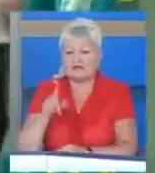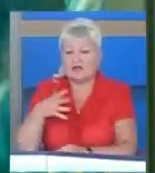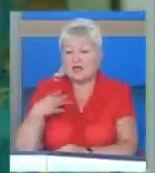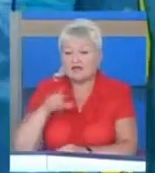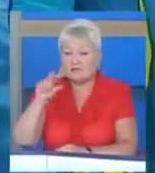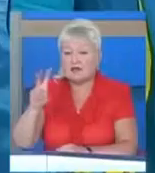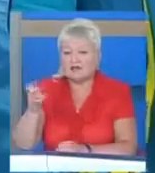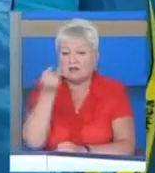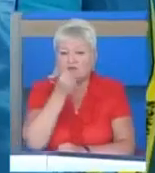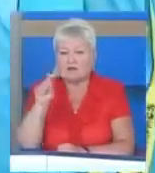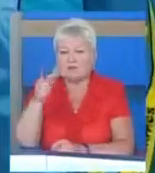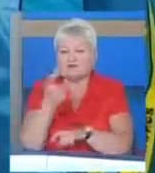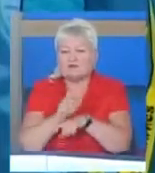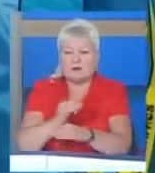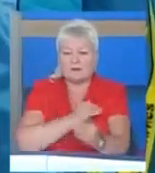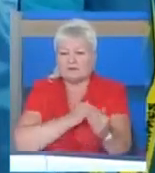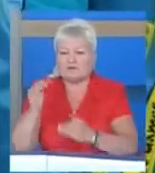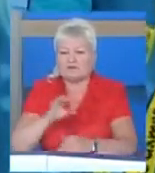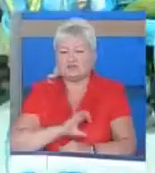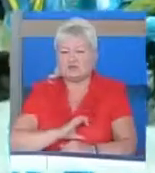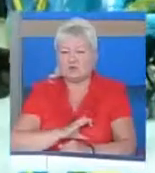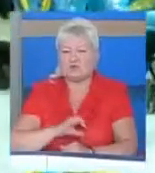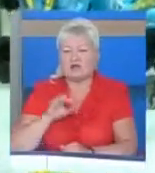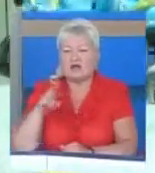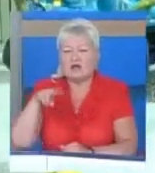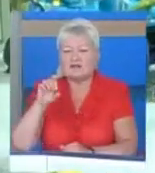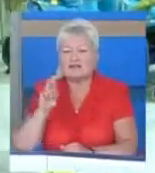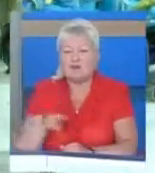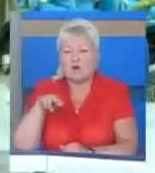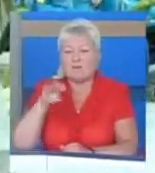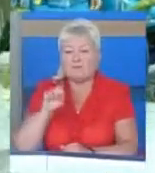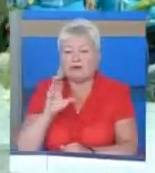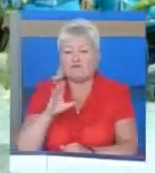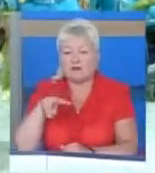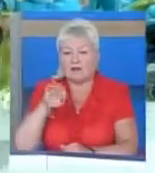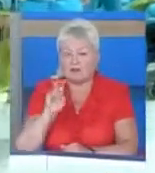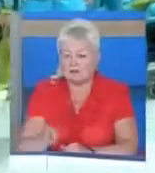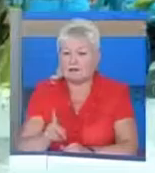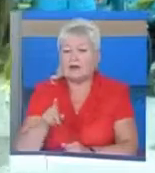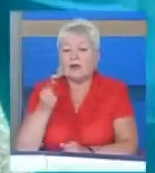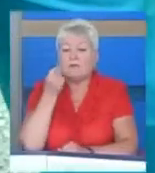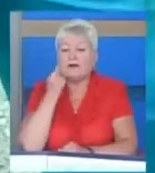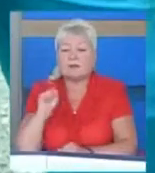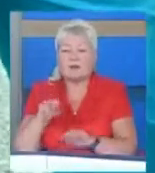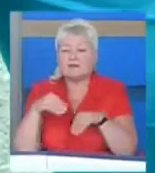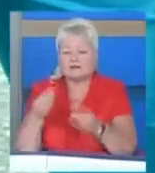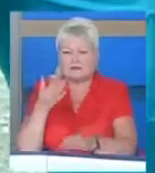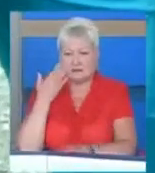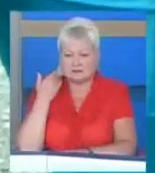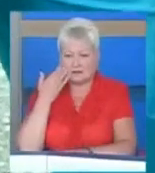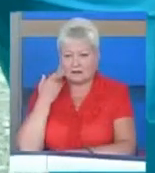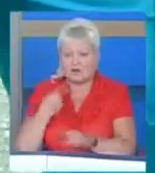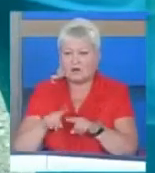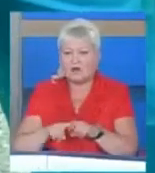вибороли там найвищі нагороди – Антона Дацка та Романа Павлика. Звісно, перемога не дається легко. Це